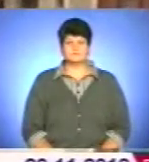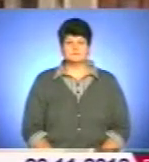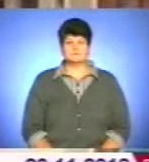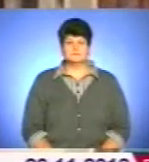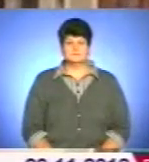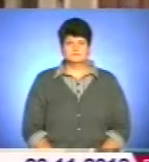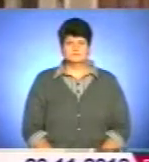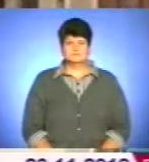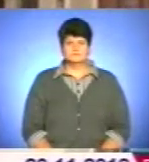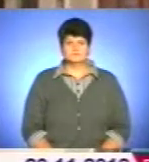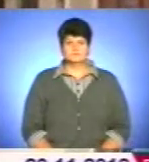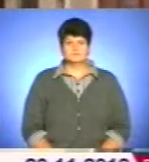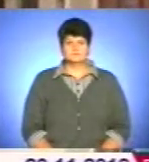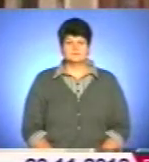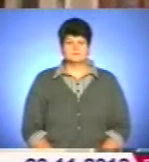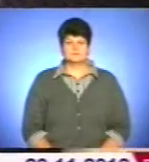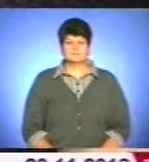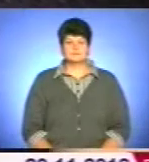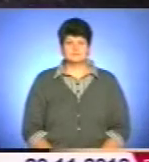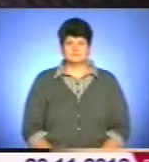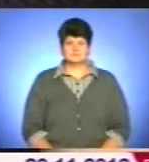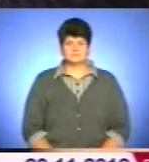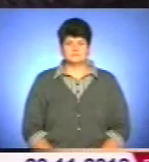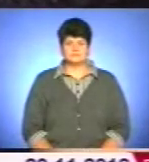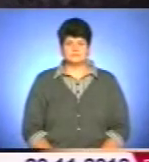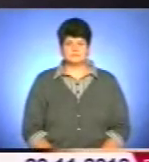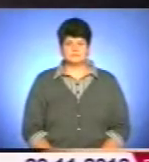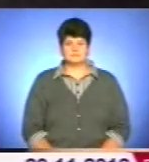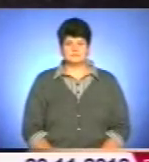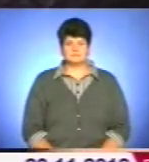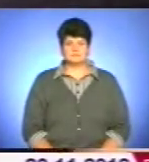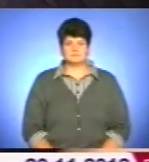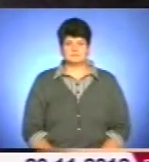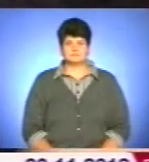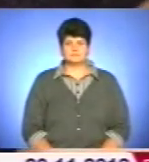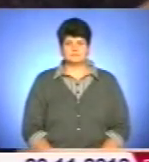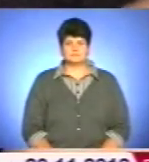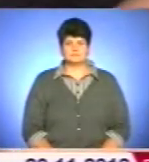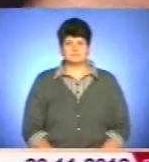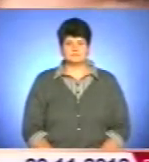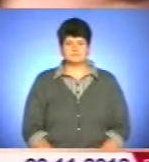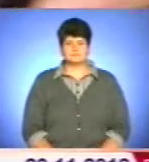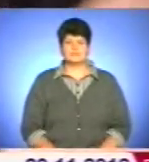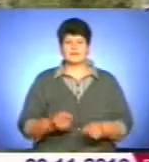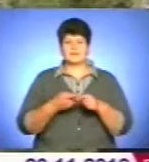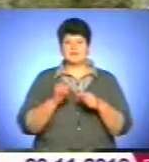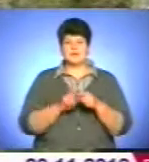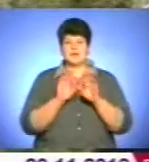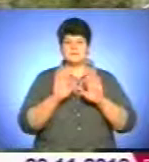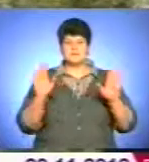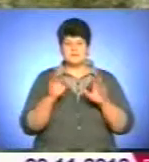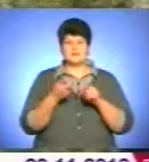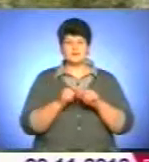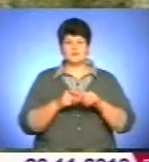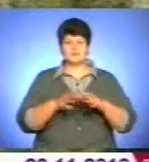цим дубочком партезан лишав». Ну, ця пісня, звичайно, дуже довго,